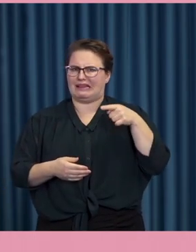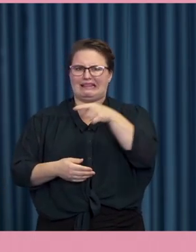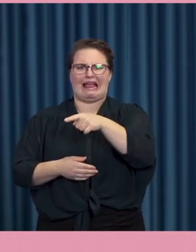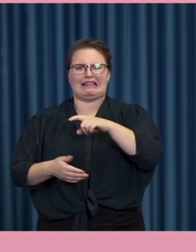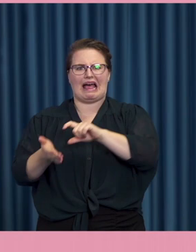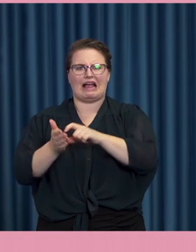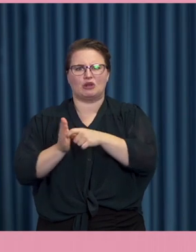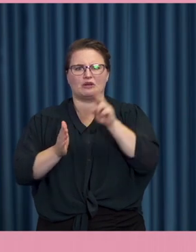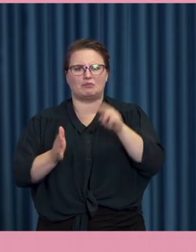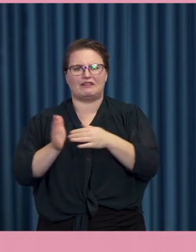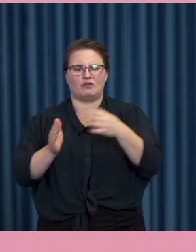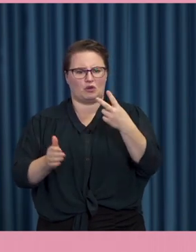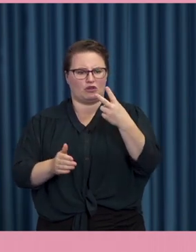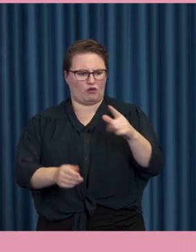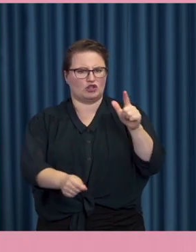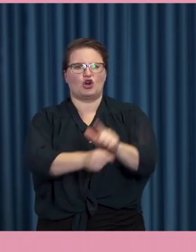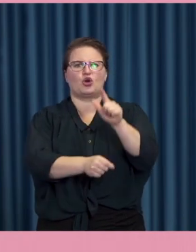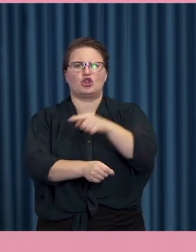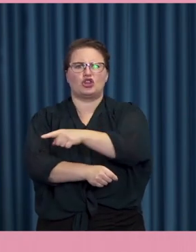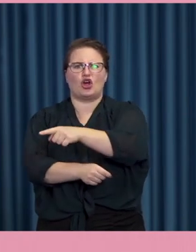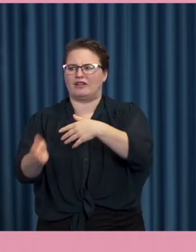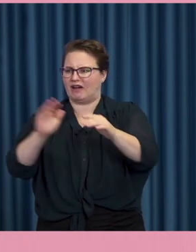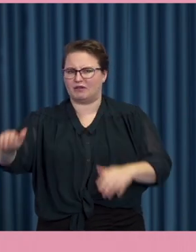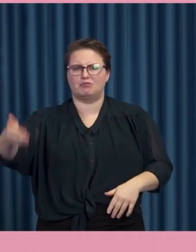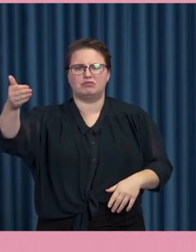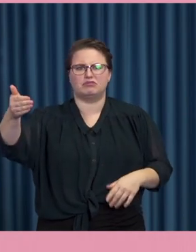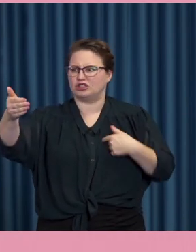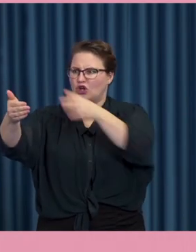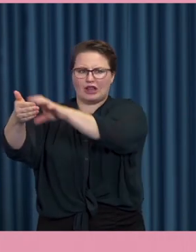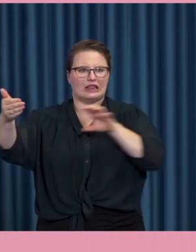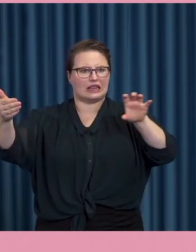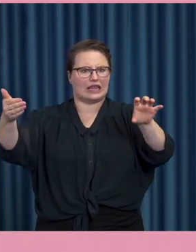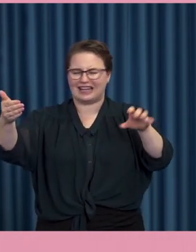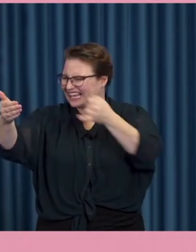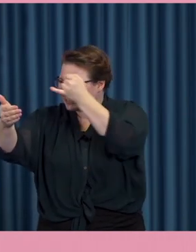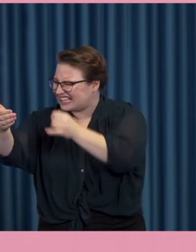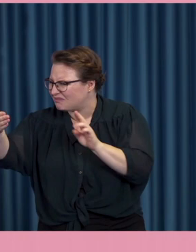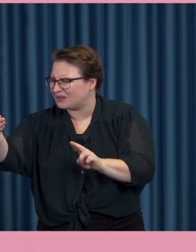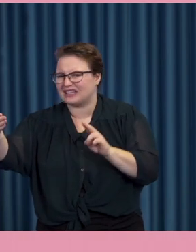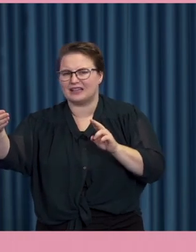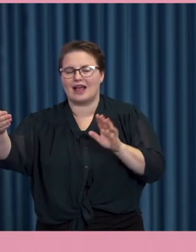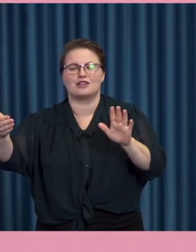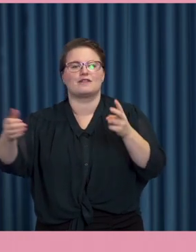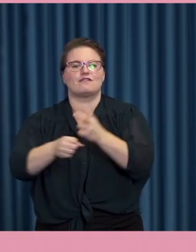från 2017. Varför kom den upp nu i mitt flöde? Och vad var det jag egentligen sa? Så att backa och tänka efter, vi är lite